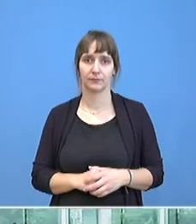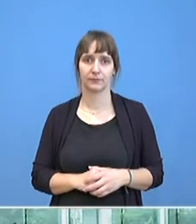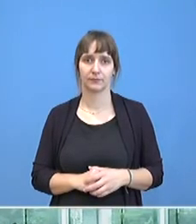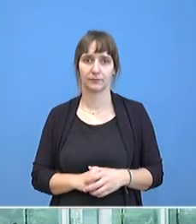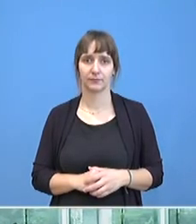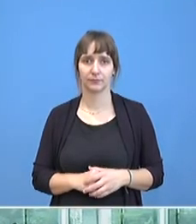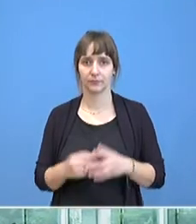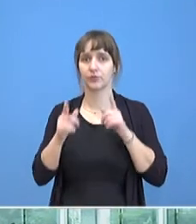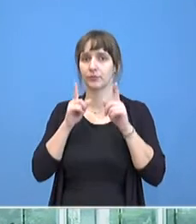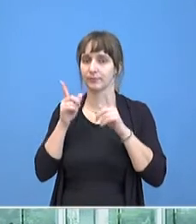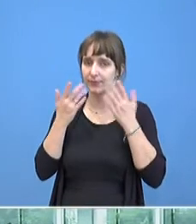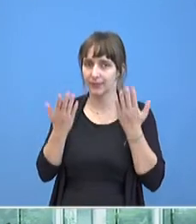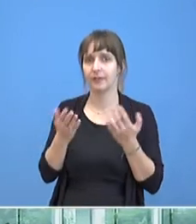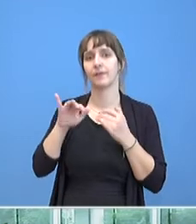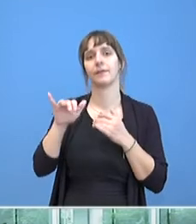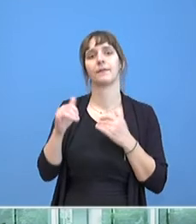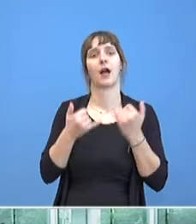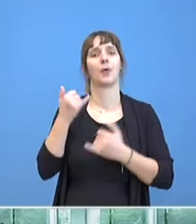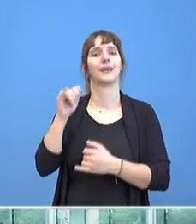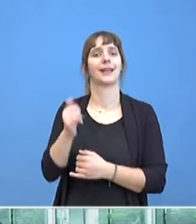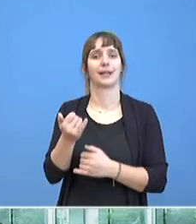Dann Frau Yen, bitte mit einem neuen Thema.